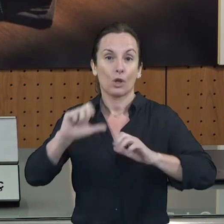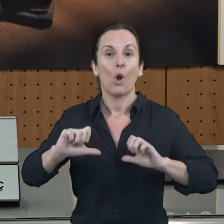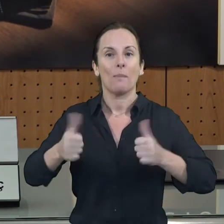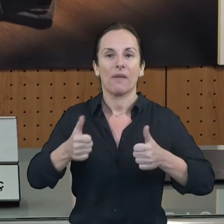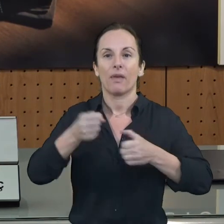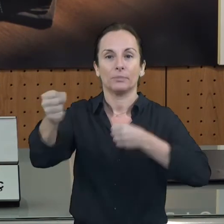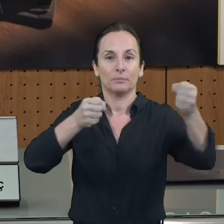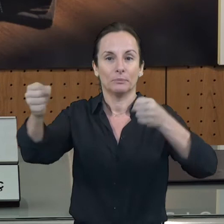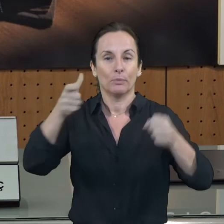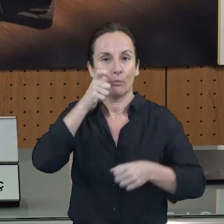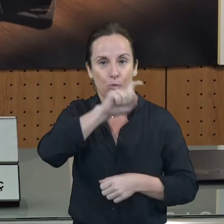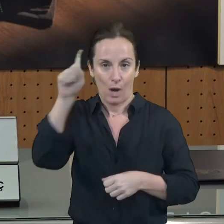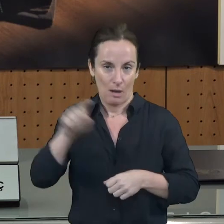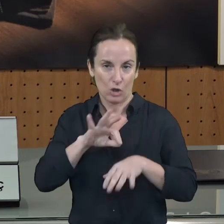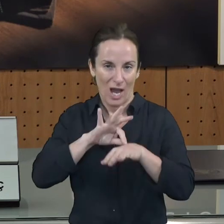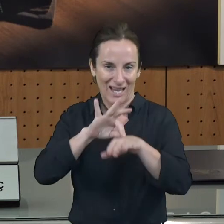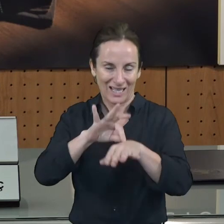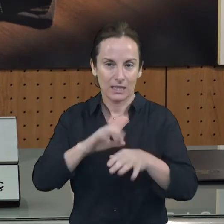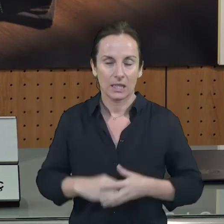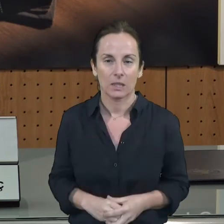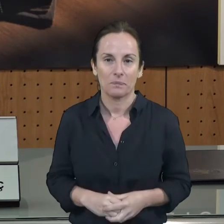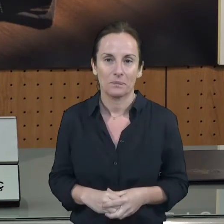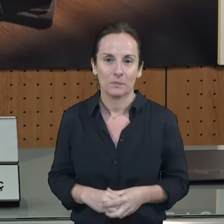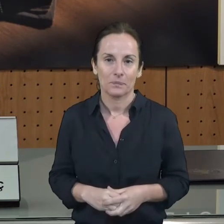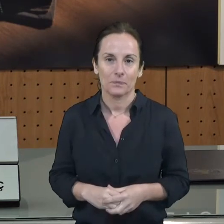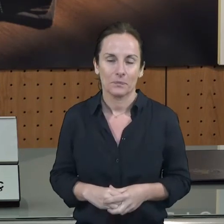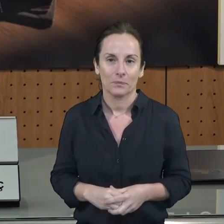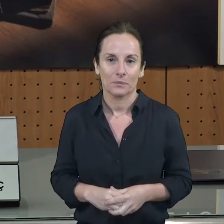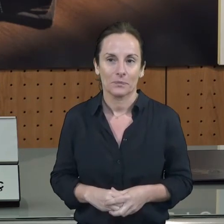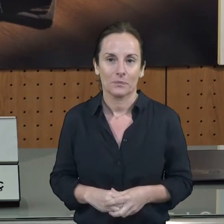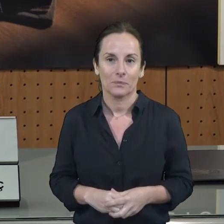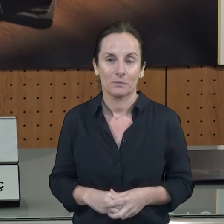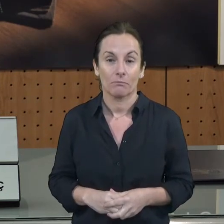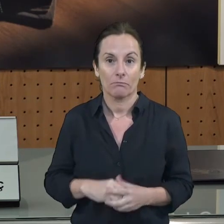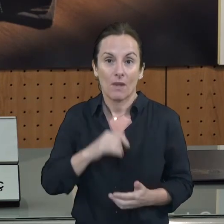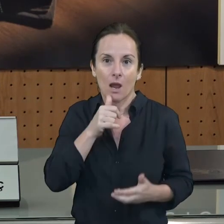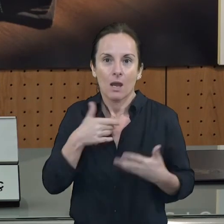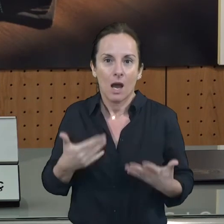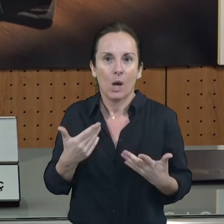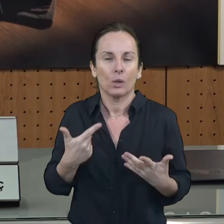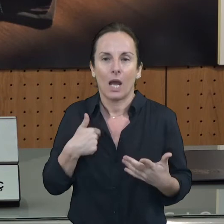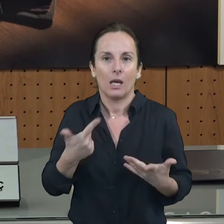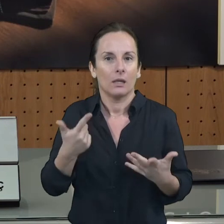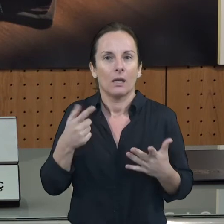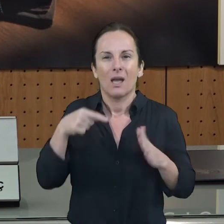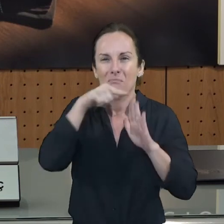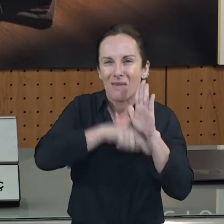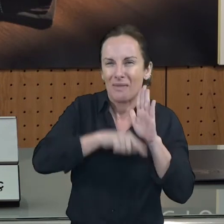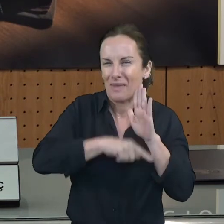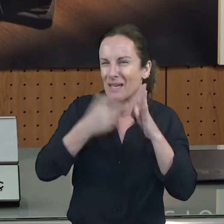d'ara, en aquests moments, que s'estan dissenyant moltes línies d'ajuda, moltes línies o moltes